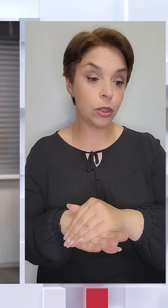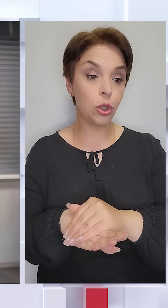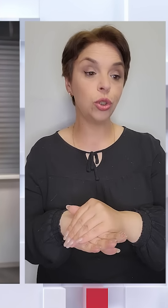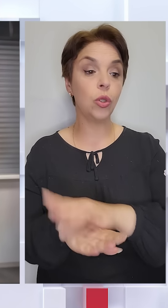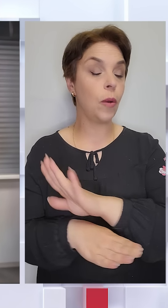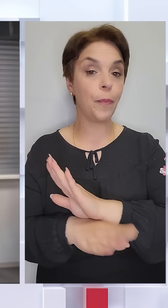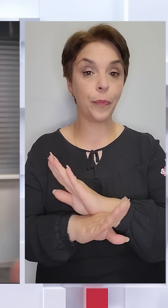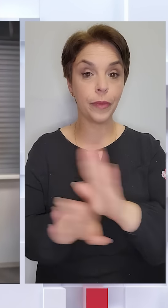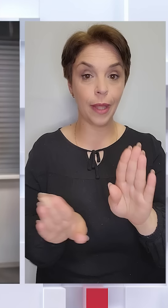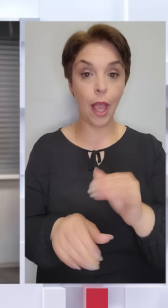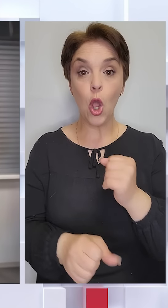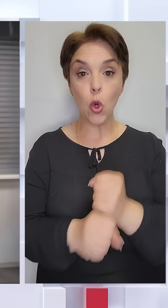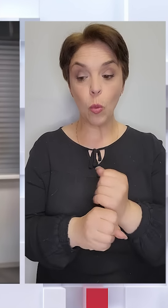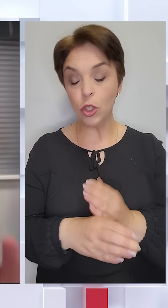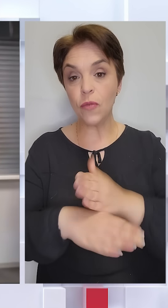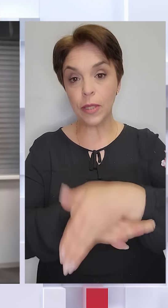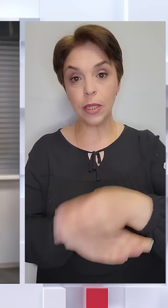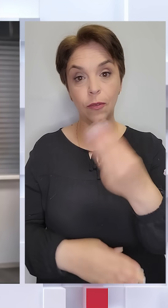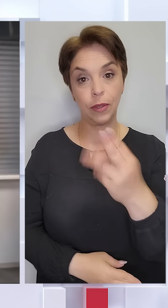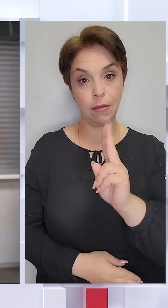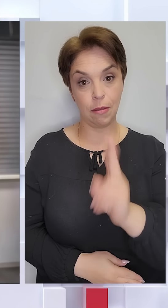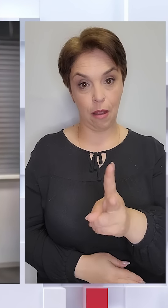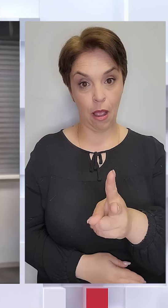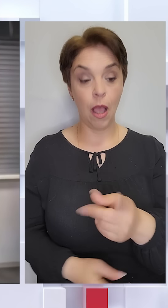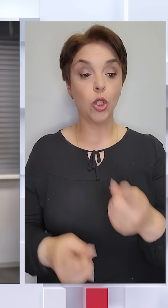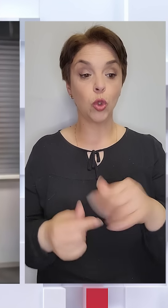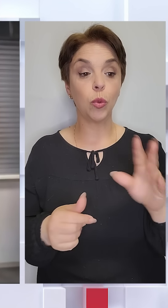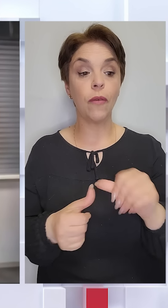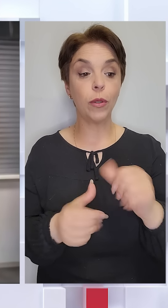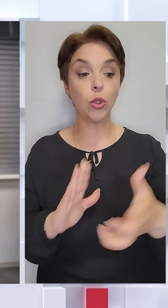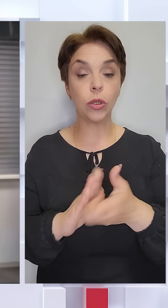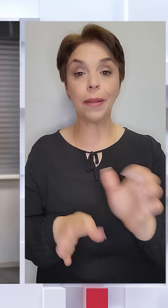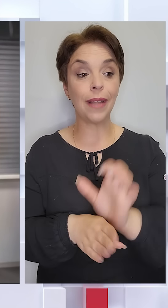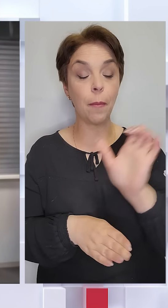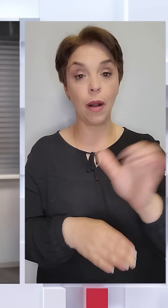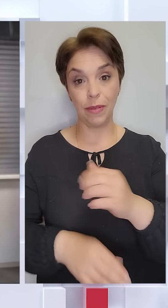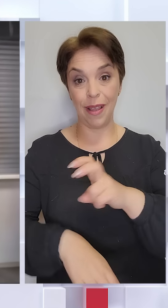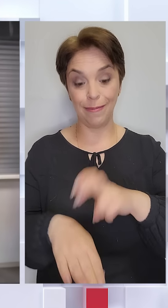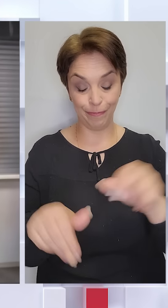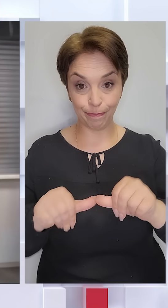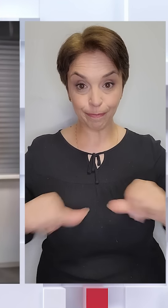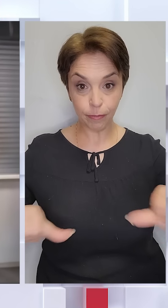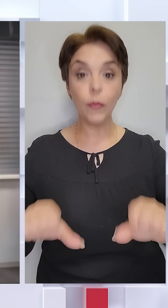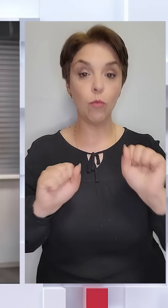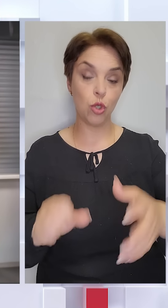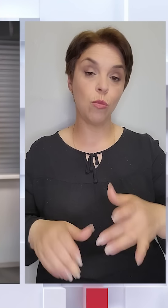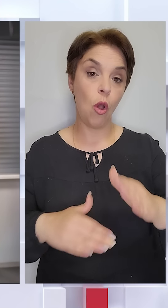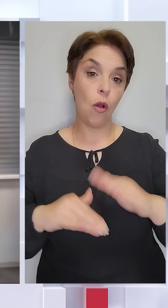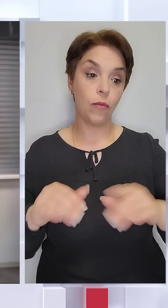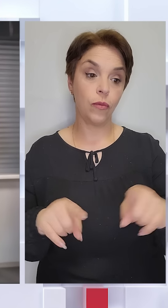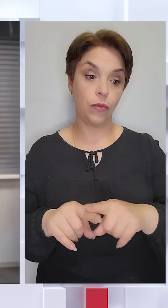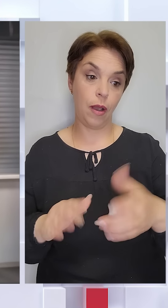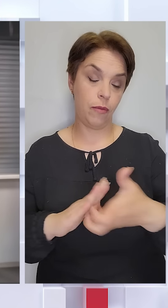роблячи візит до ТЦК ТСП для того, щоб виключно отримати направлення на ВЛК, ми зможемо його в річному вигляді